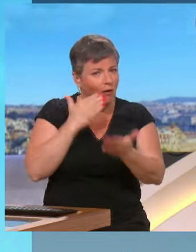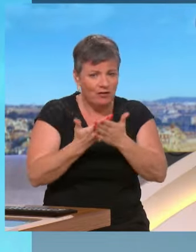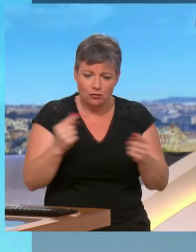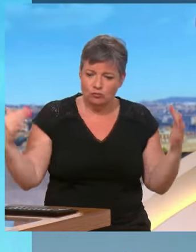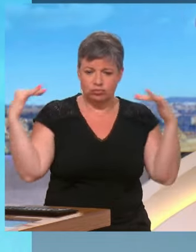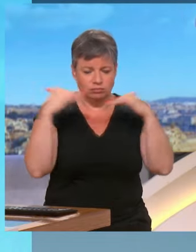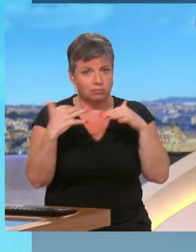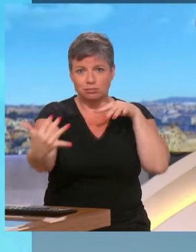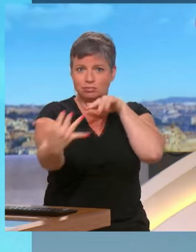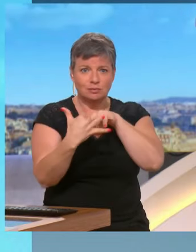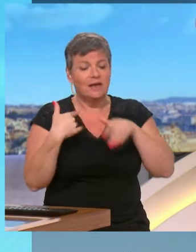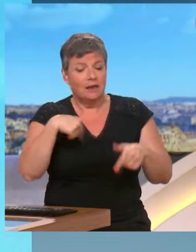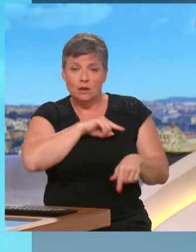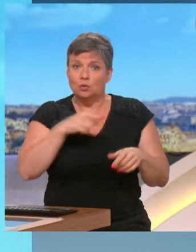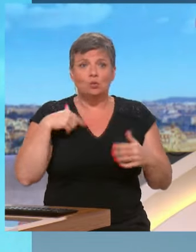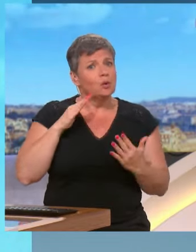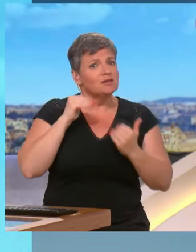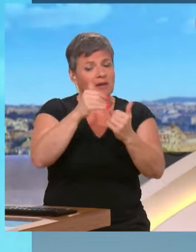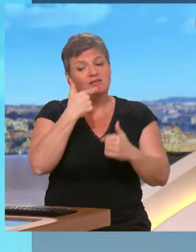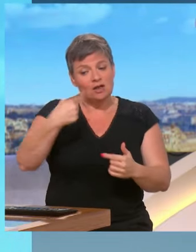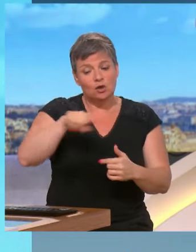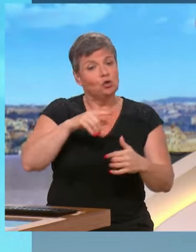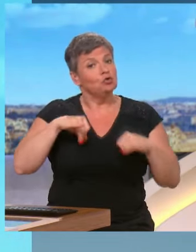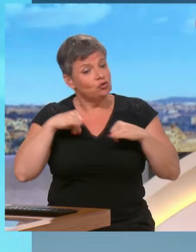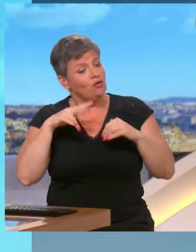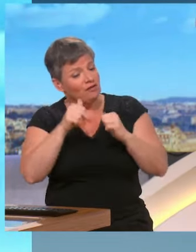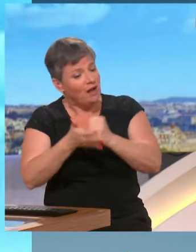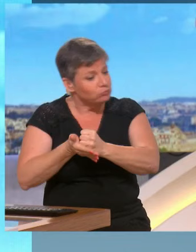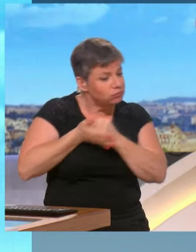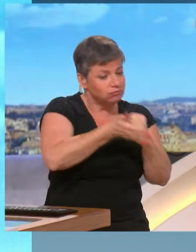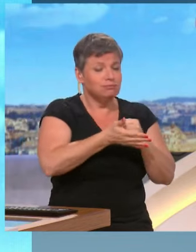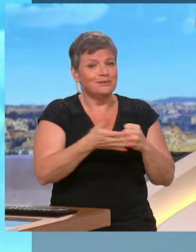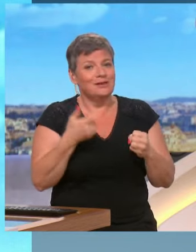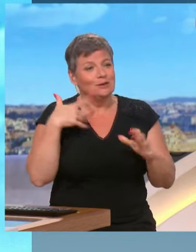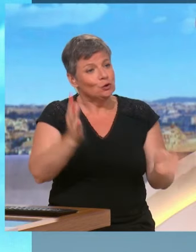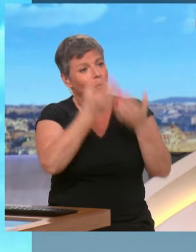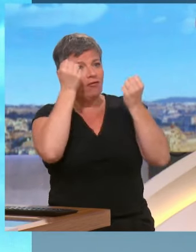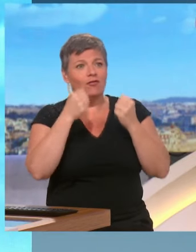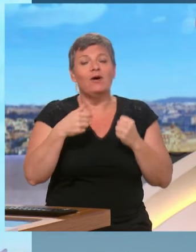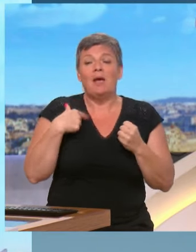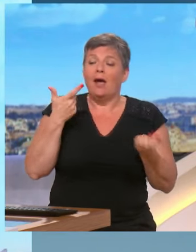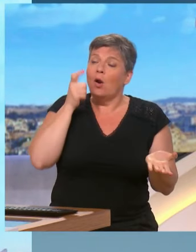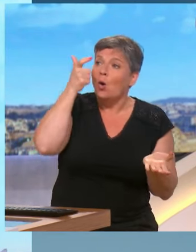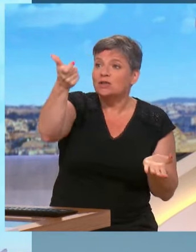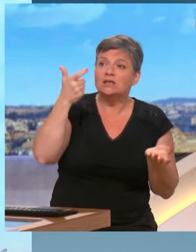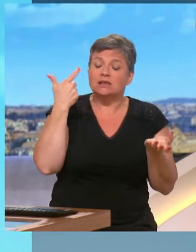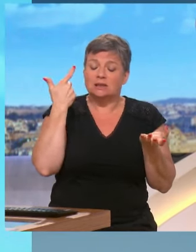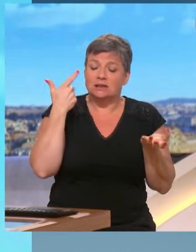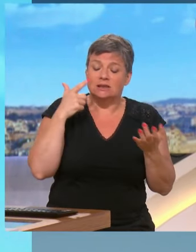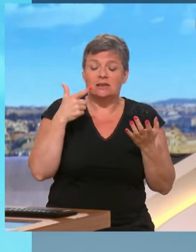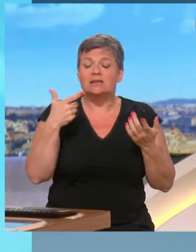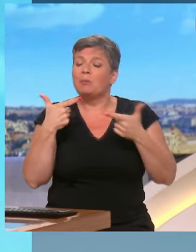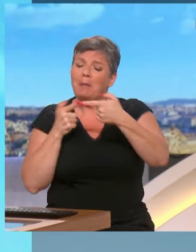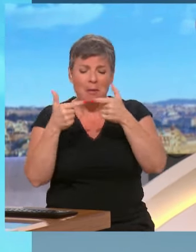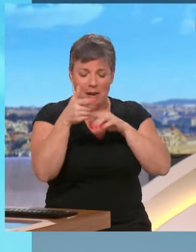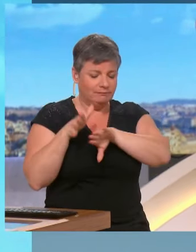d'électeurs de gauche qui attendent une liste commune. Donc c'est les jeunes qui vont vous sauver. – Ils mettent les logiques d'appareil de côté, je